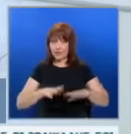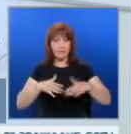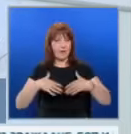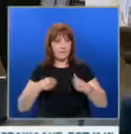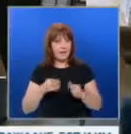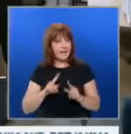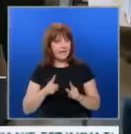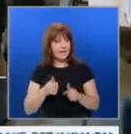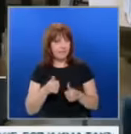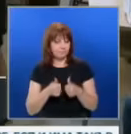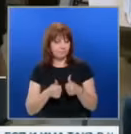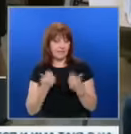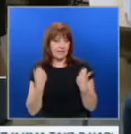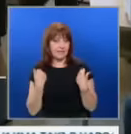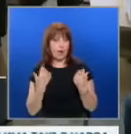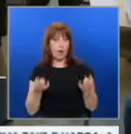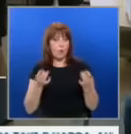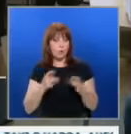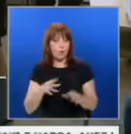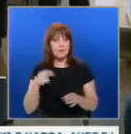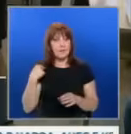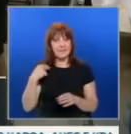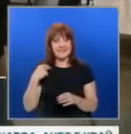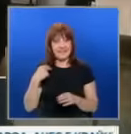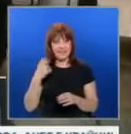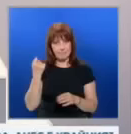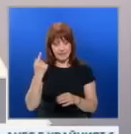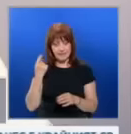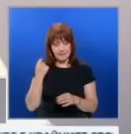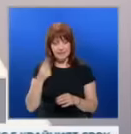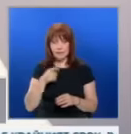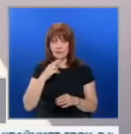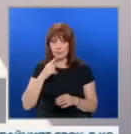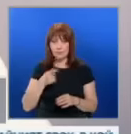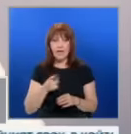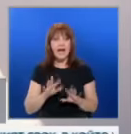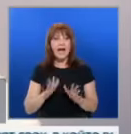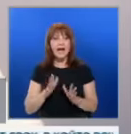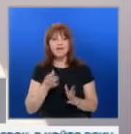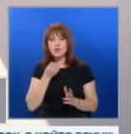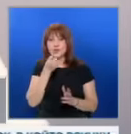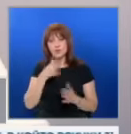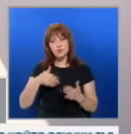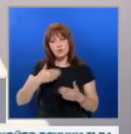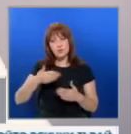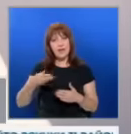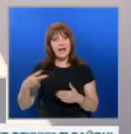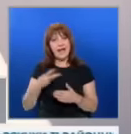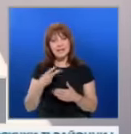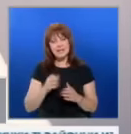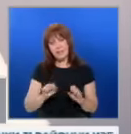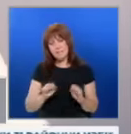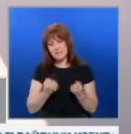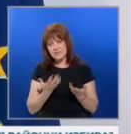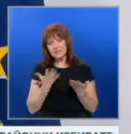и дали ще се кандидатира отново за председател на БСП, Нинова отговори така. Какво ще стане на есен също? Смятам, че бързате. Дайте